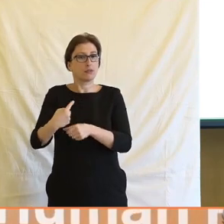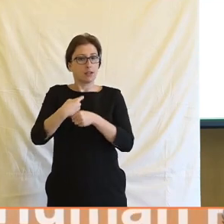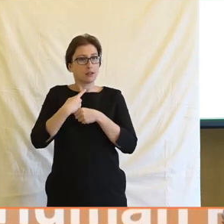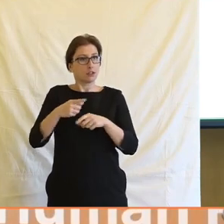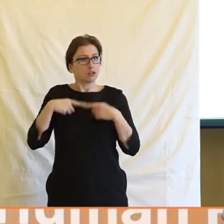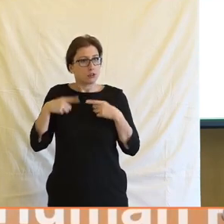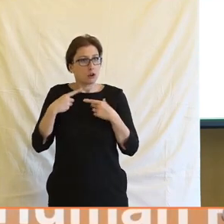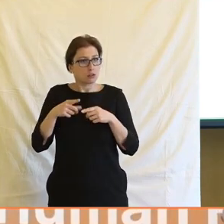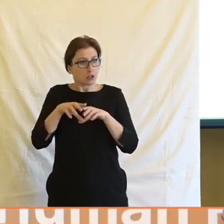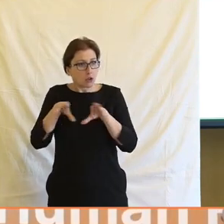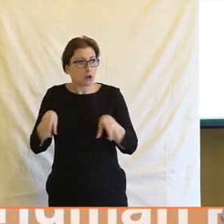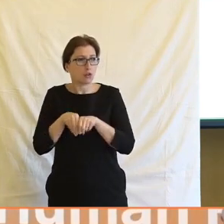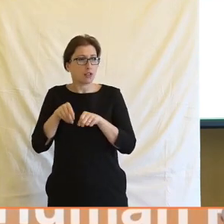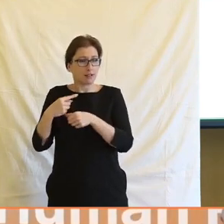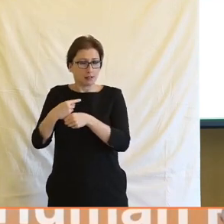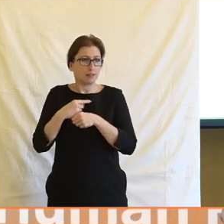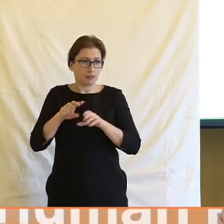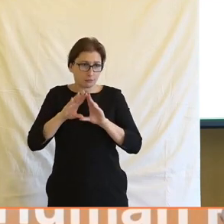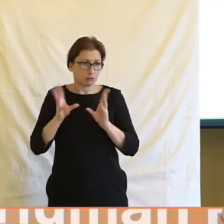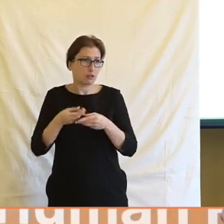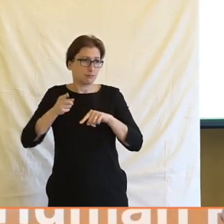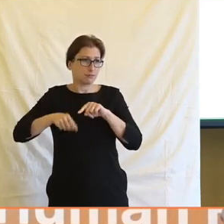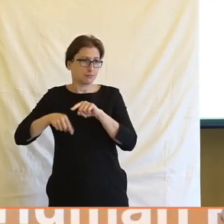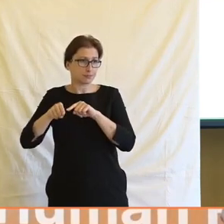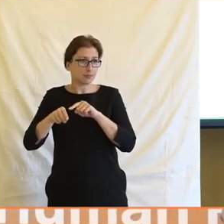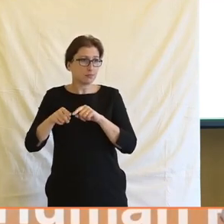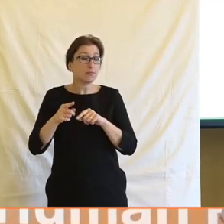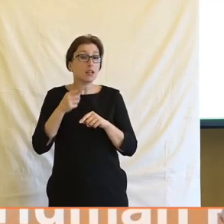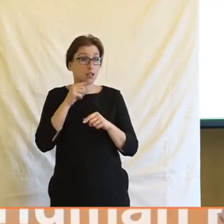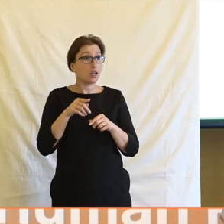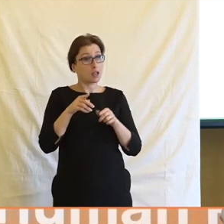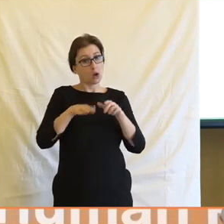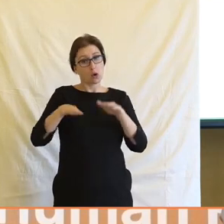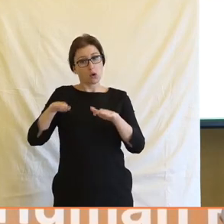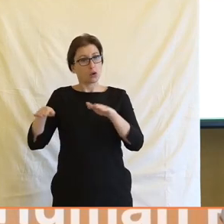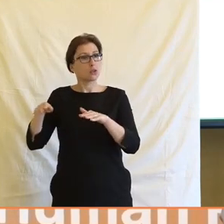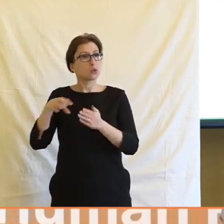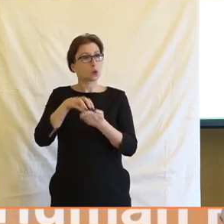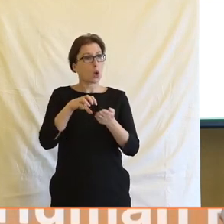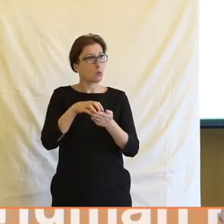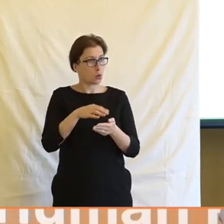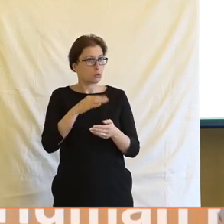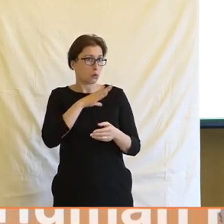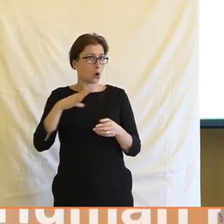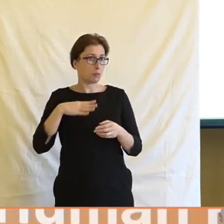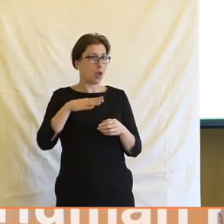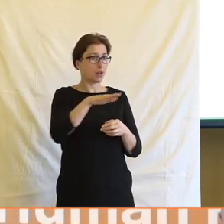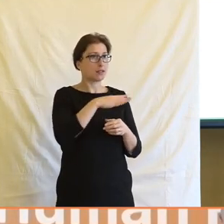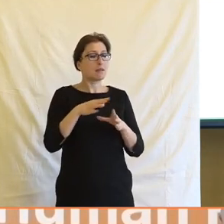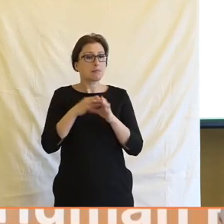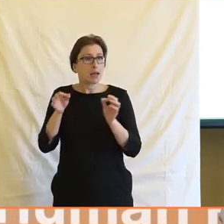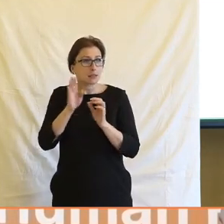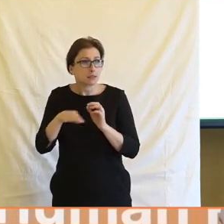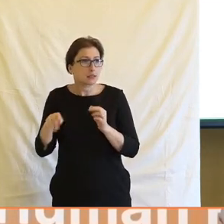rodinný život a na všechno další. Podotýkám to rozložení je poměrně velmi normální ve smyslu toho, jak ten soubor vypadá a těch bezdětných a